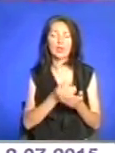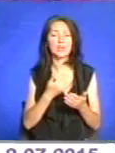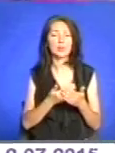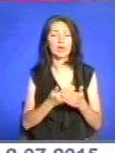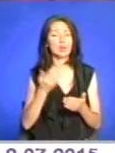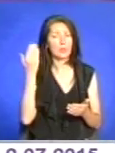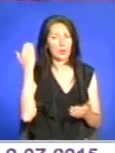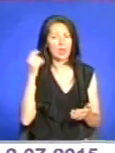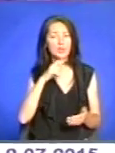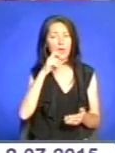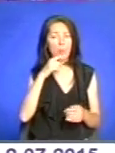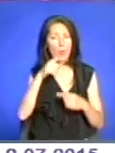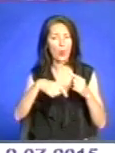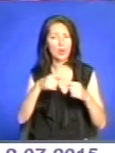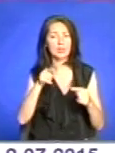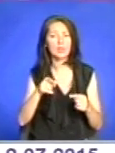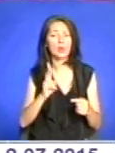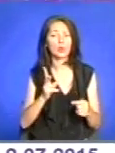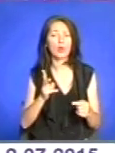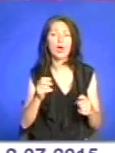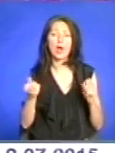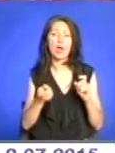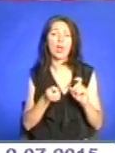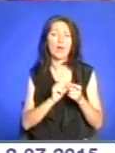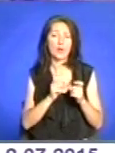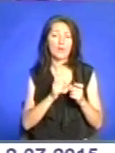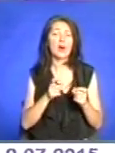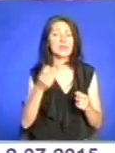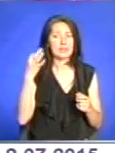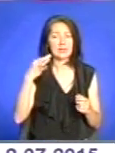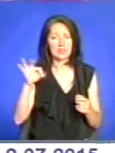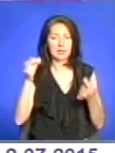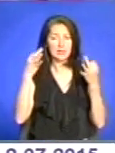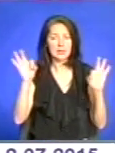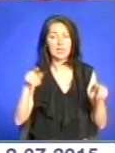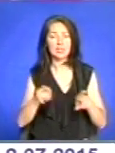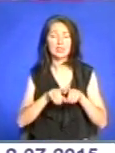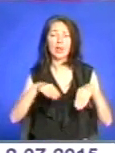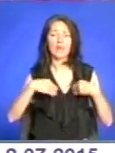попередніми поколіннями, тими, хто виборював незалежність і віддав життя за краще майбутнє.